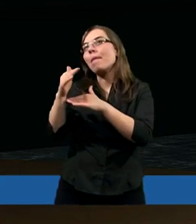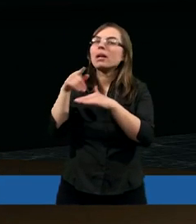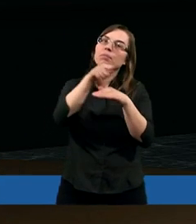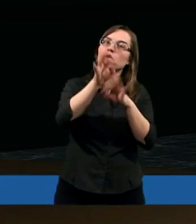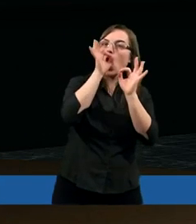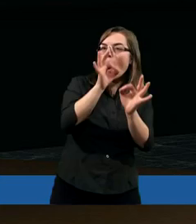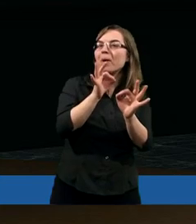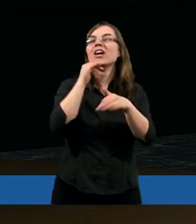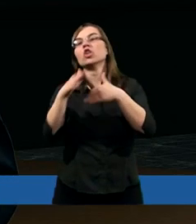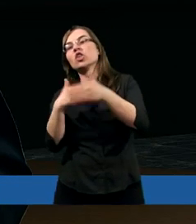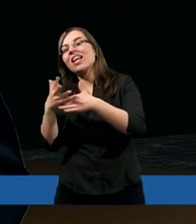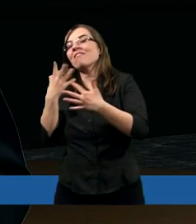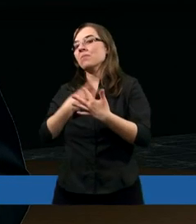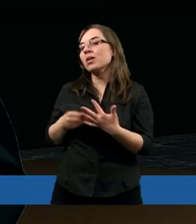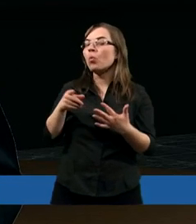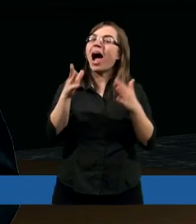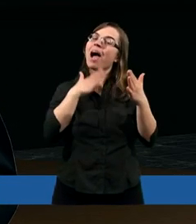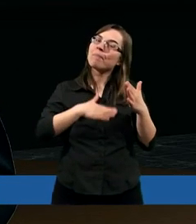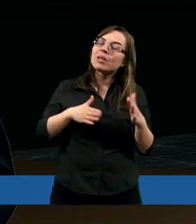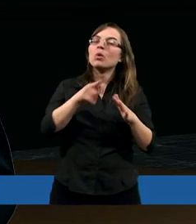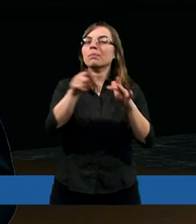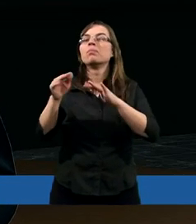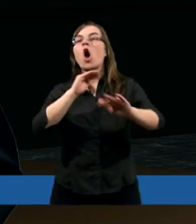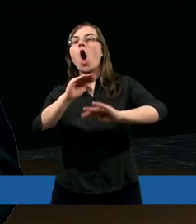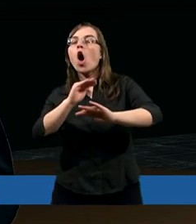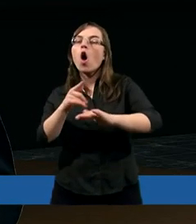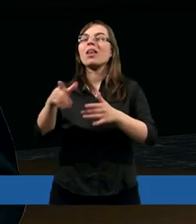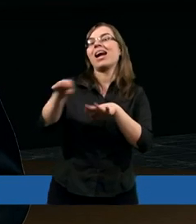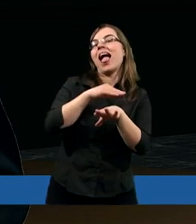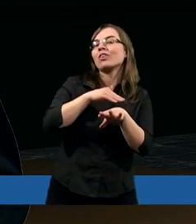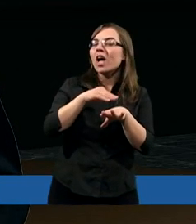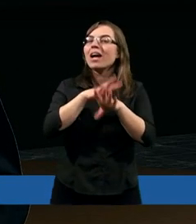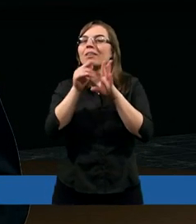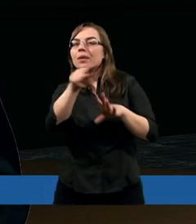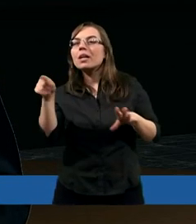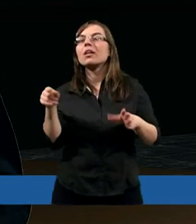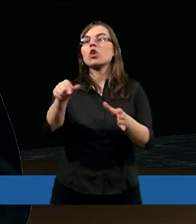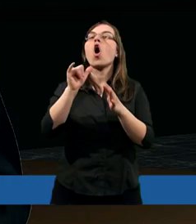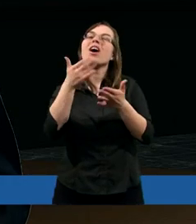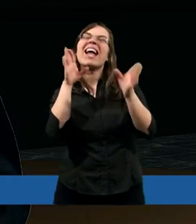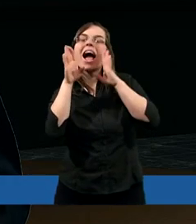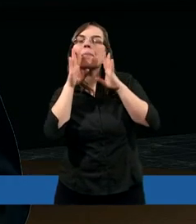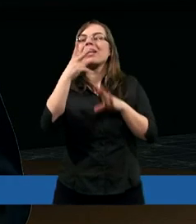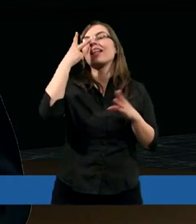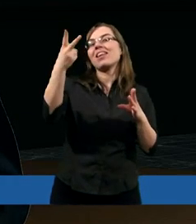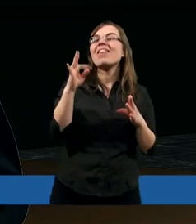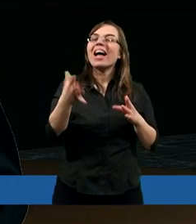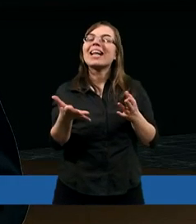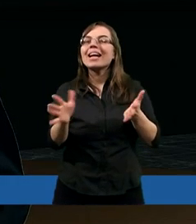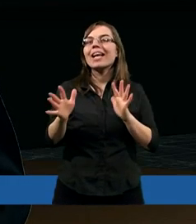tutaj ochrona i leczenie to są jakby dwa takie